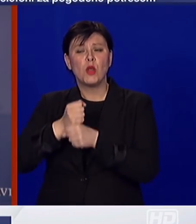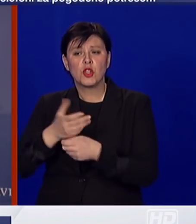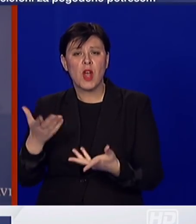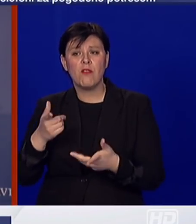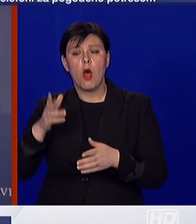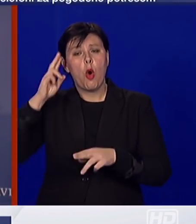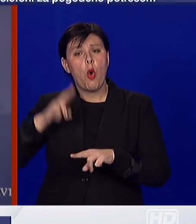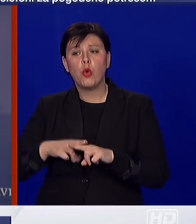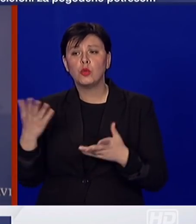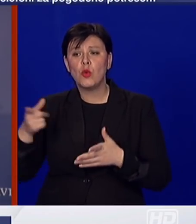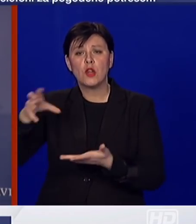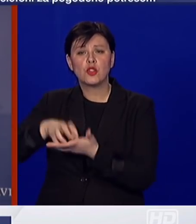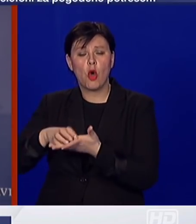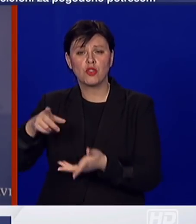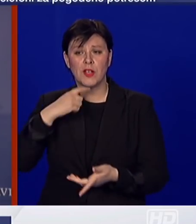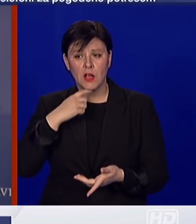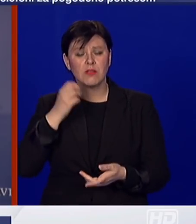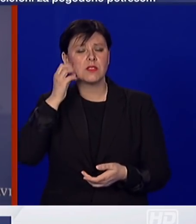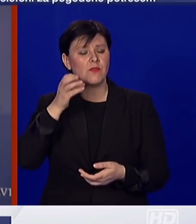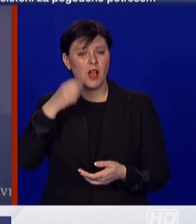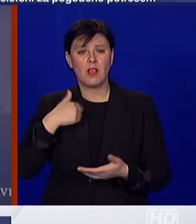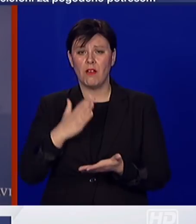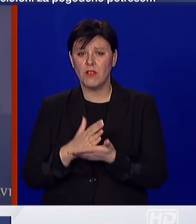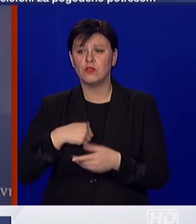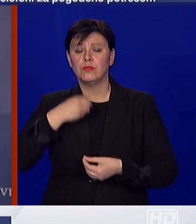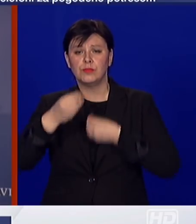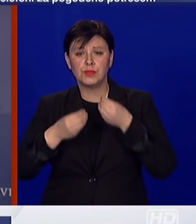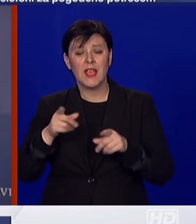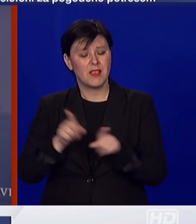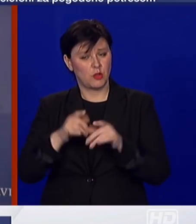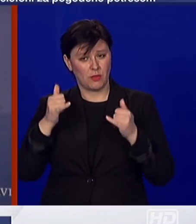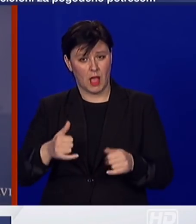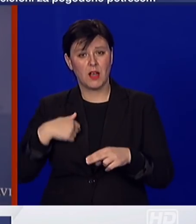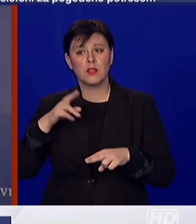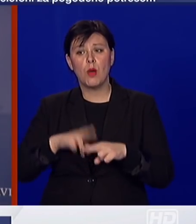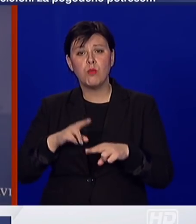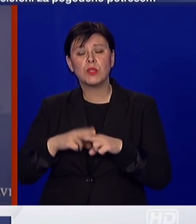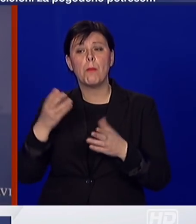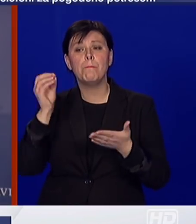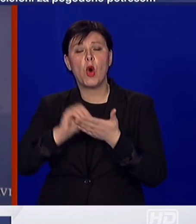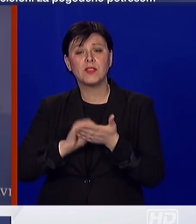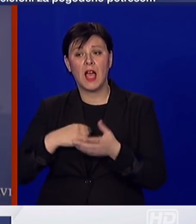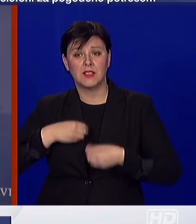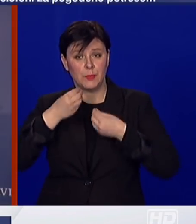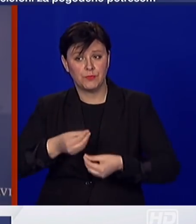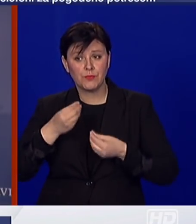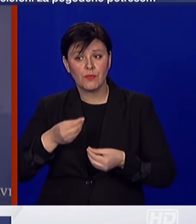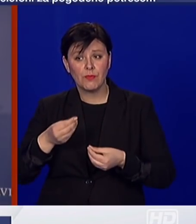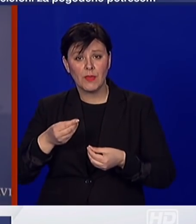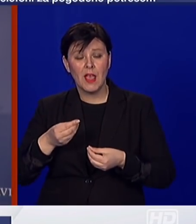Ja svaki dan govorim, pa ću i danas, podatke vezane za nepridržavanje mjera